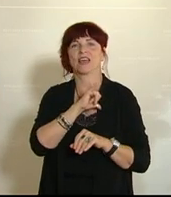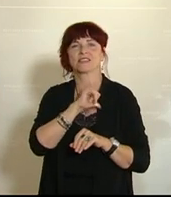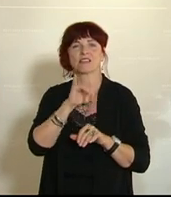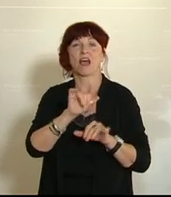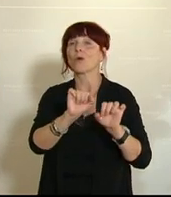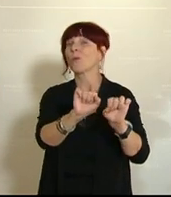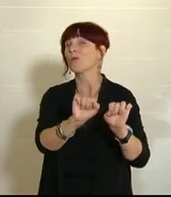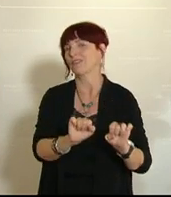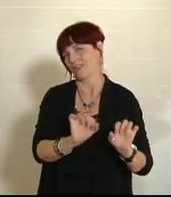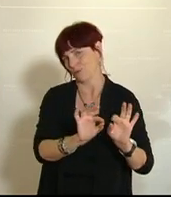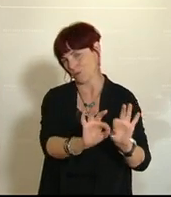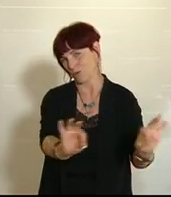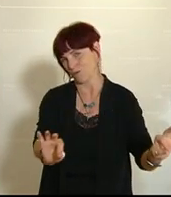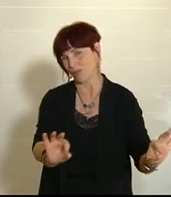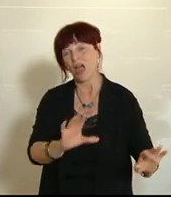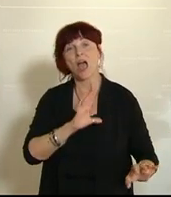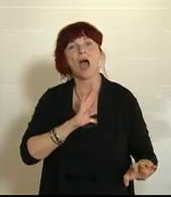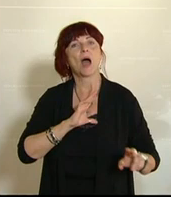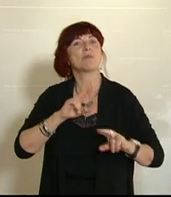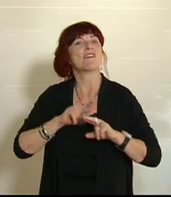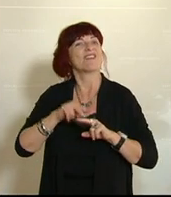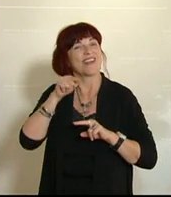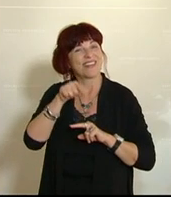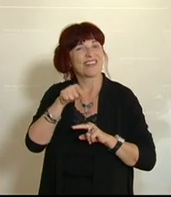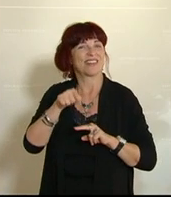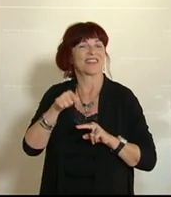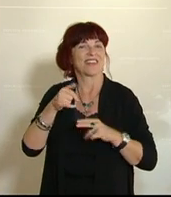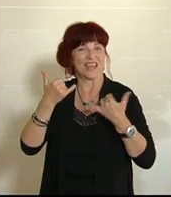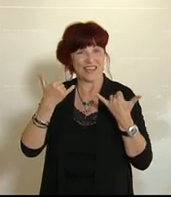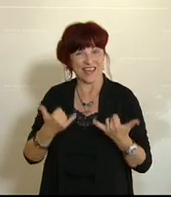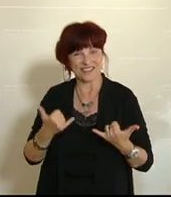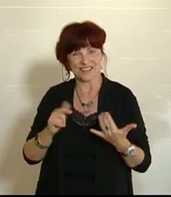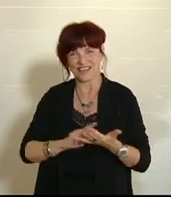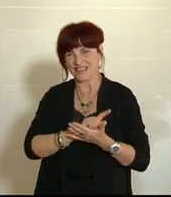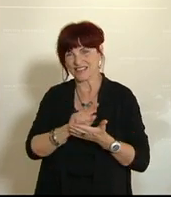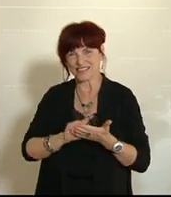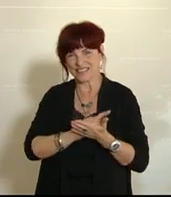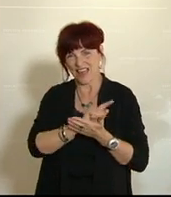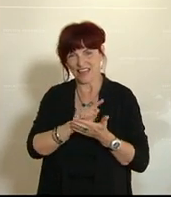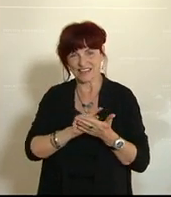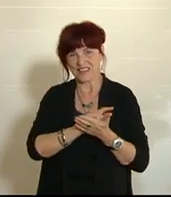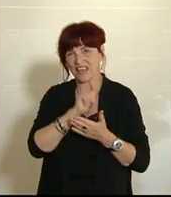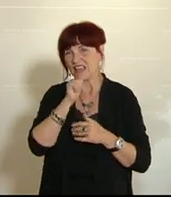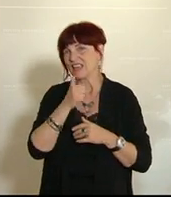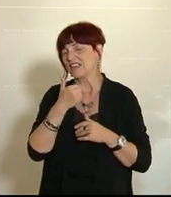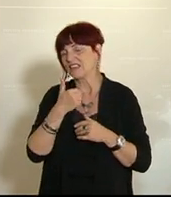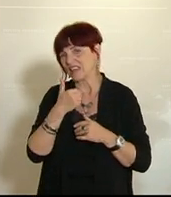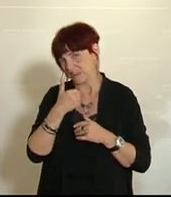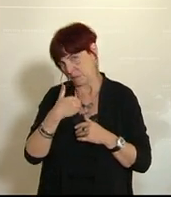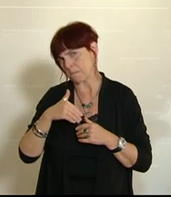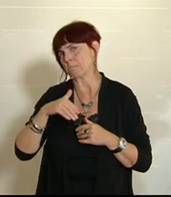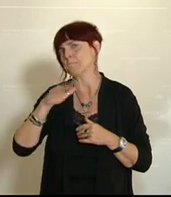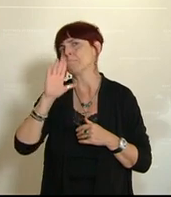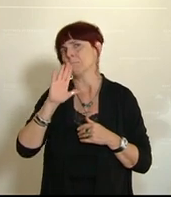Kunden. Wir sagen aber, wenn wir an dieser Stelle zur jetzigen Zeit nicht mehr, unter Anführungszeichen nicht mehr, es ist